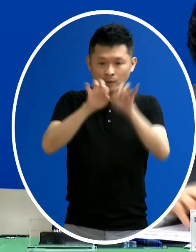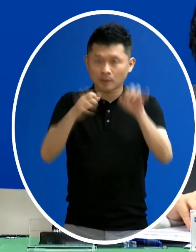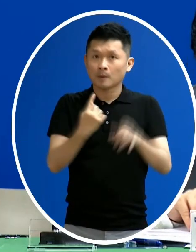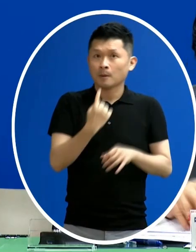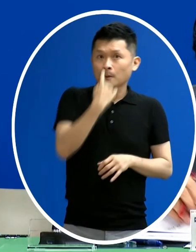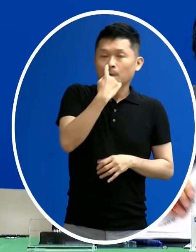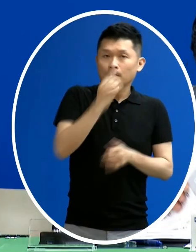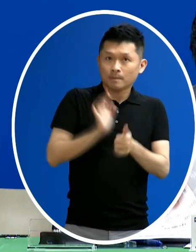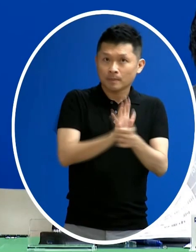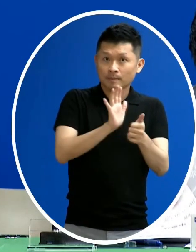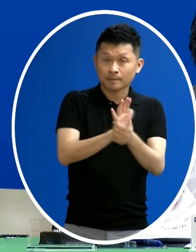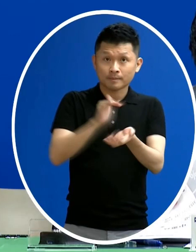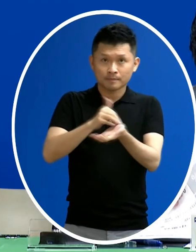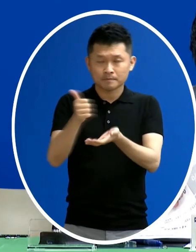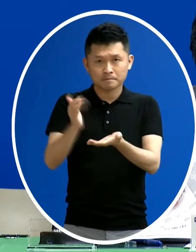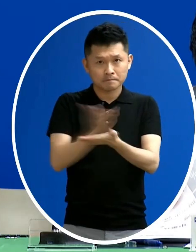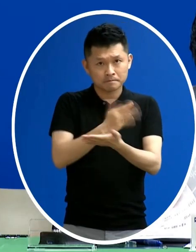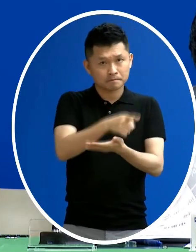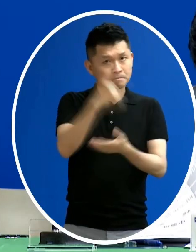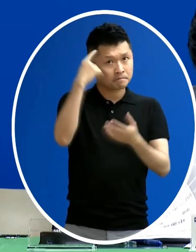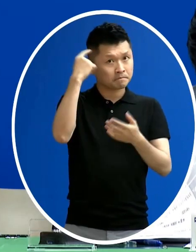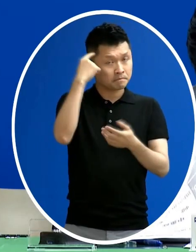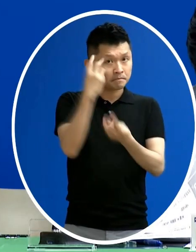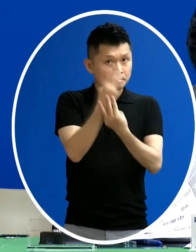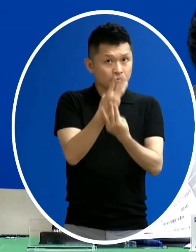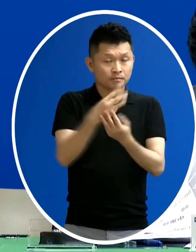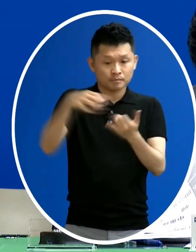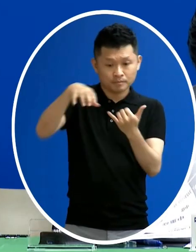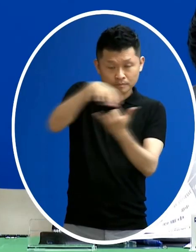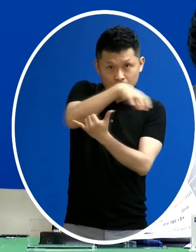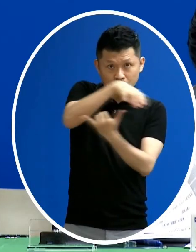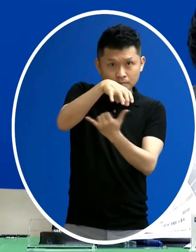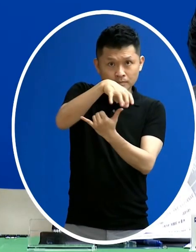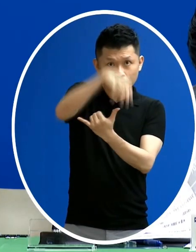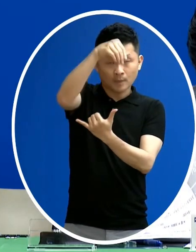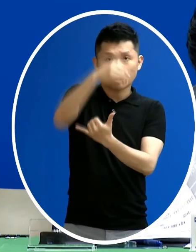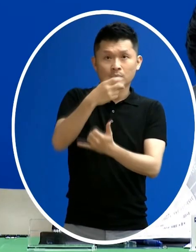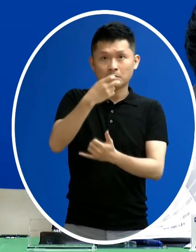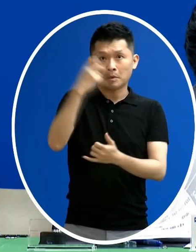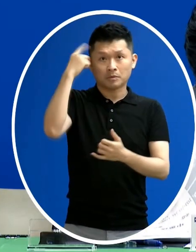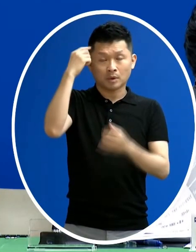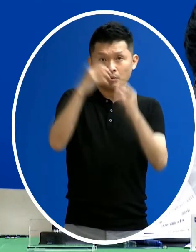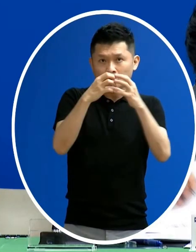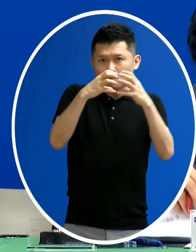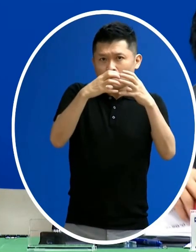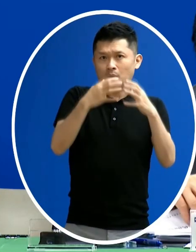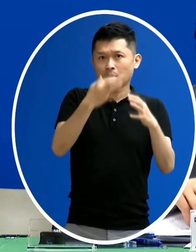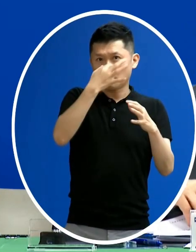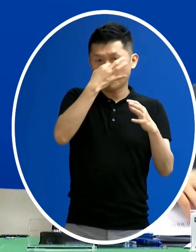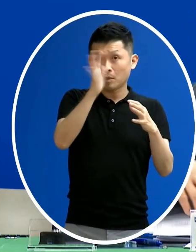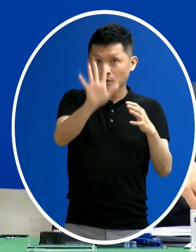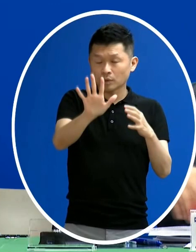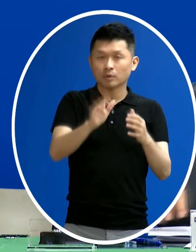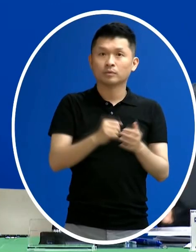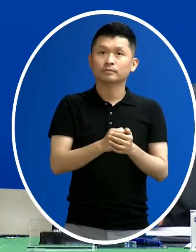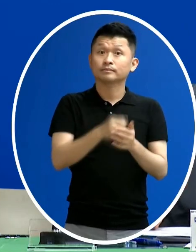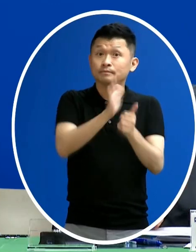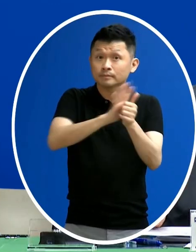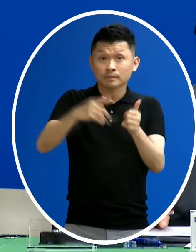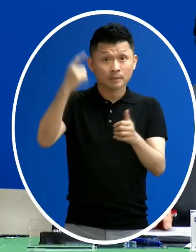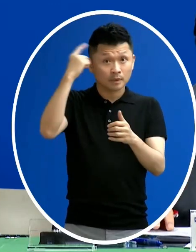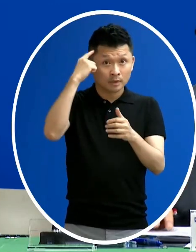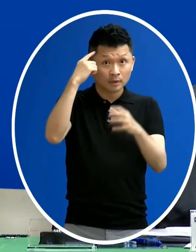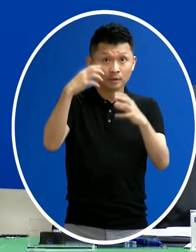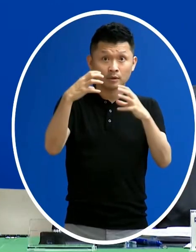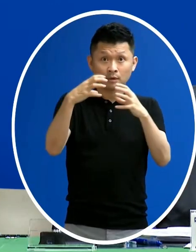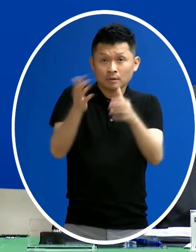那醫生診斷疑似腦炎 做了電腦斷層顯示有輕微的腦腫脹不過並沒有說影響到這個腦幹跟